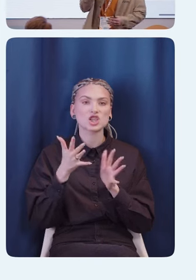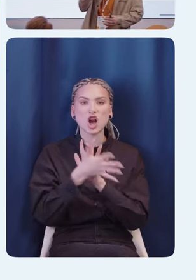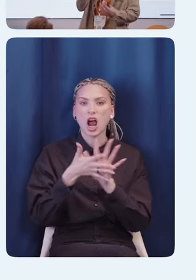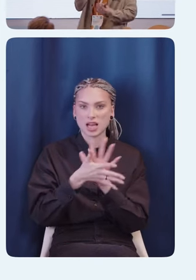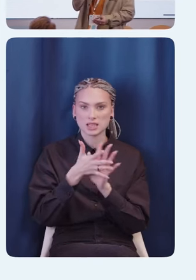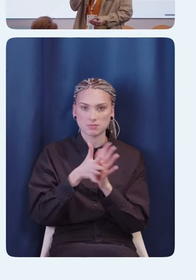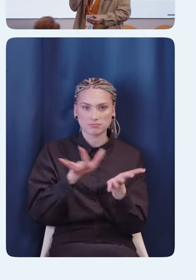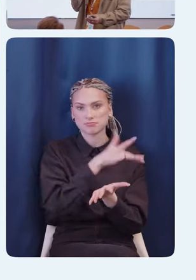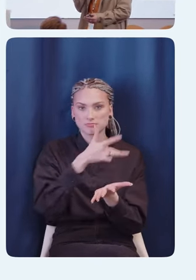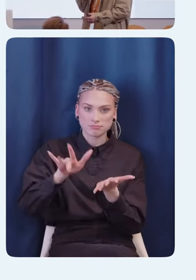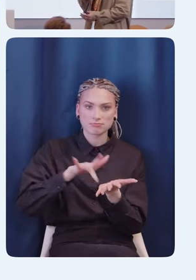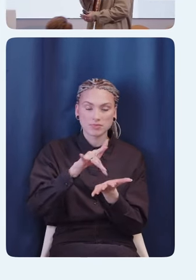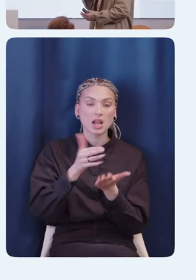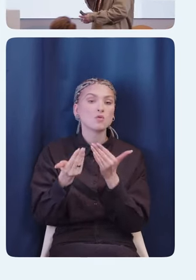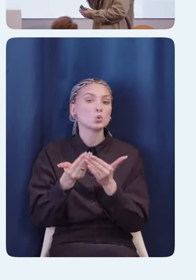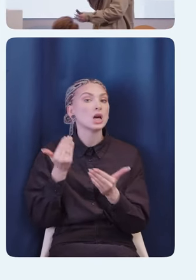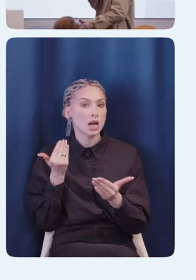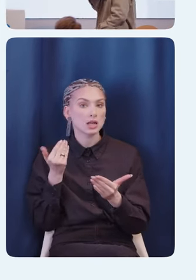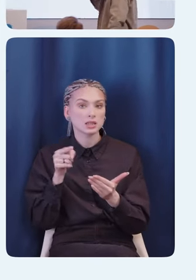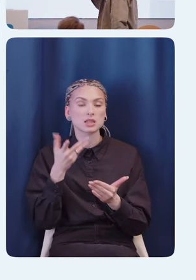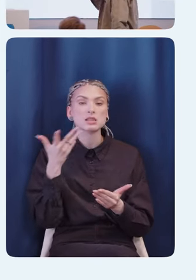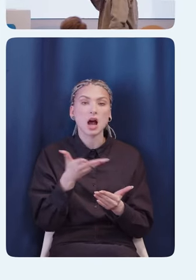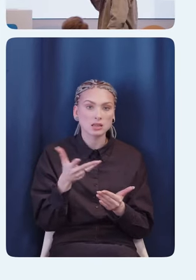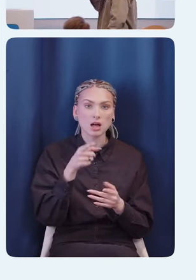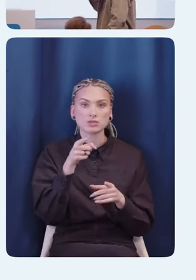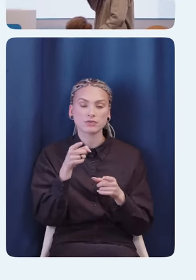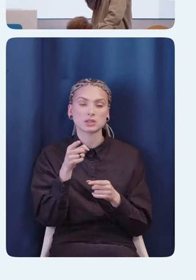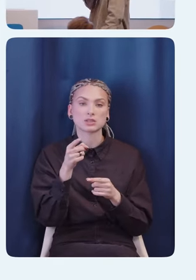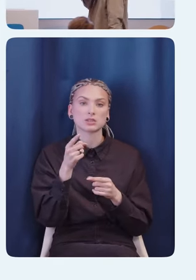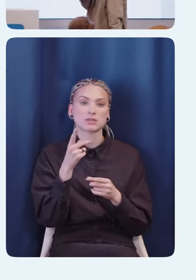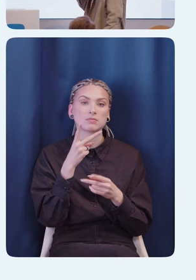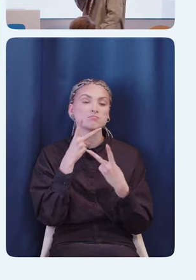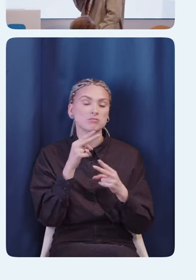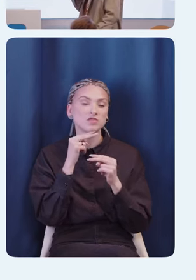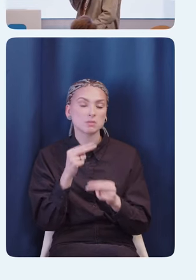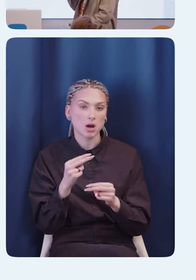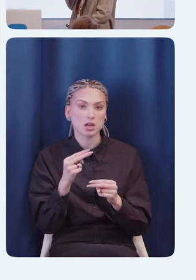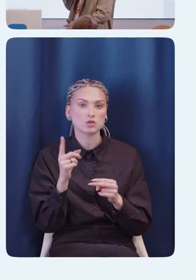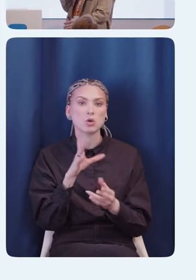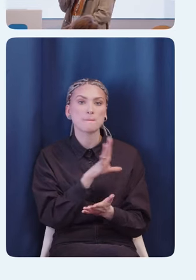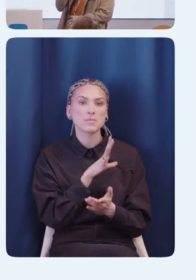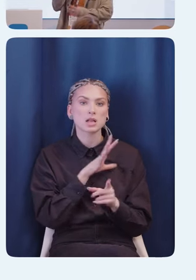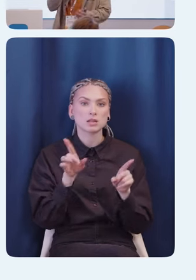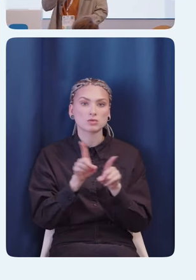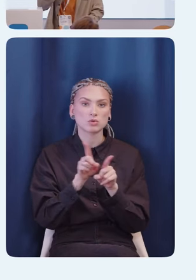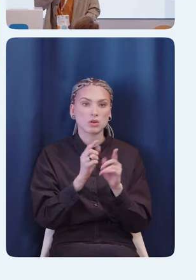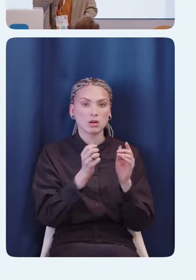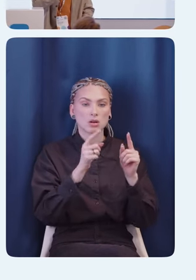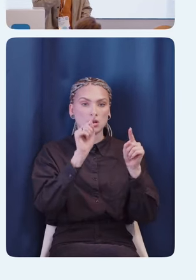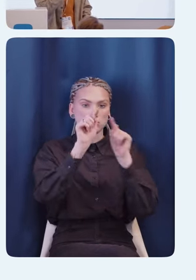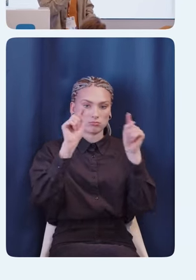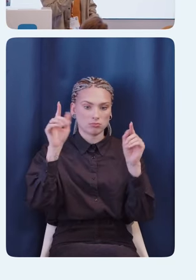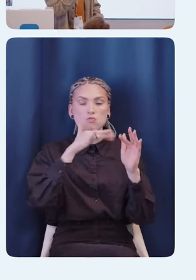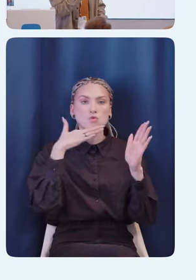ранее на предыдущем докладе вы, наверное, обратили внимание, что была целая плеяда всяких